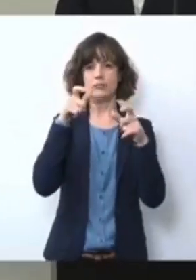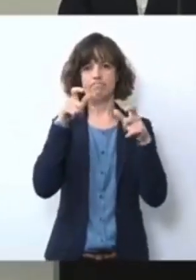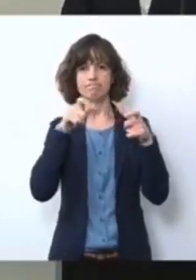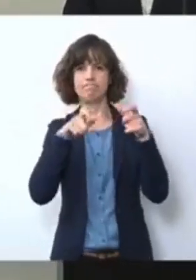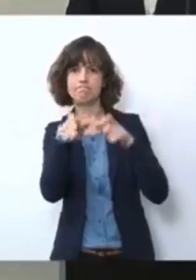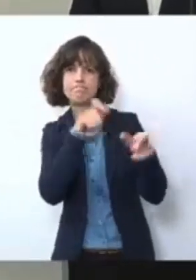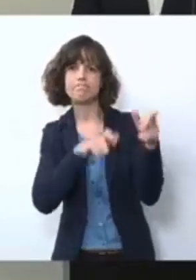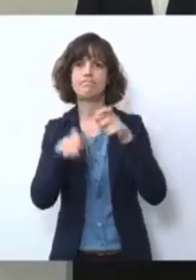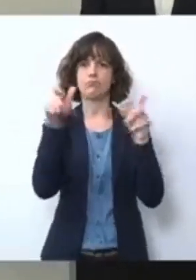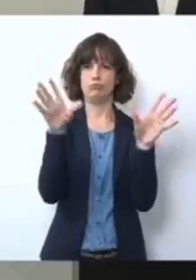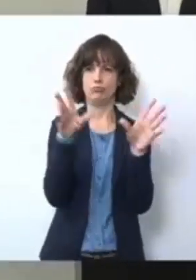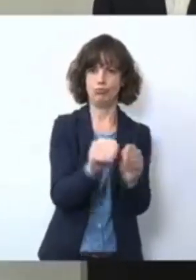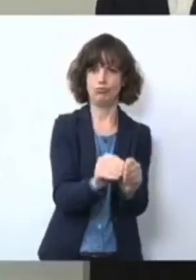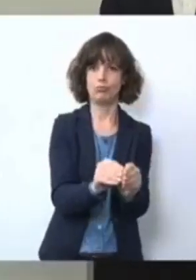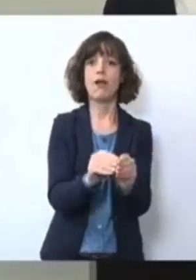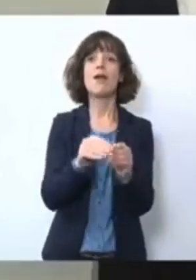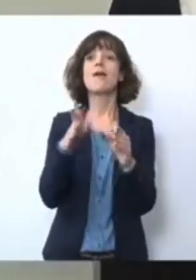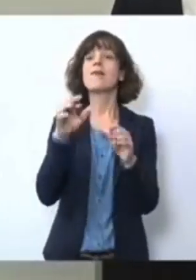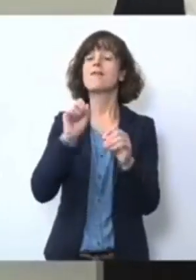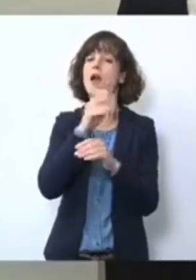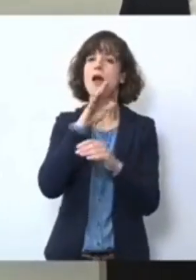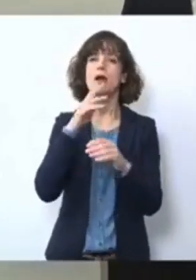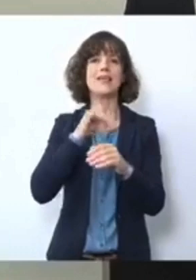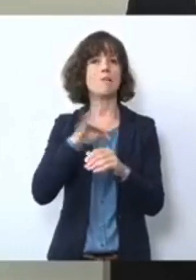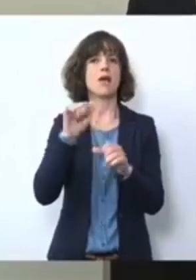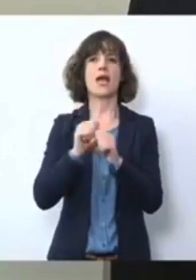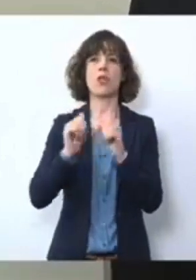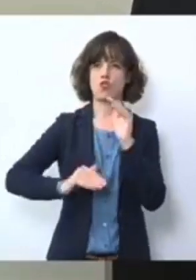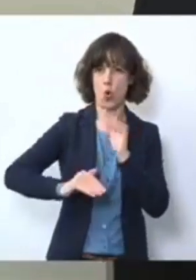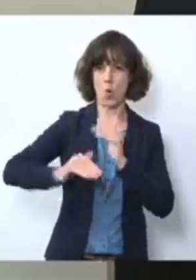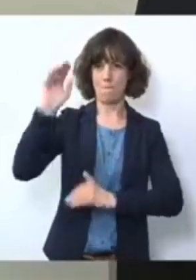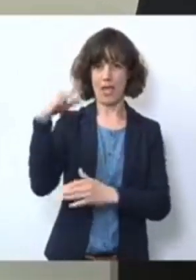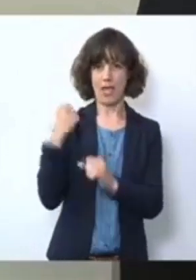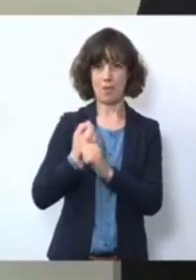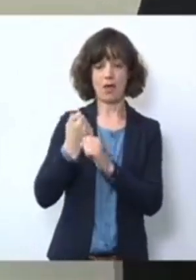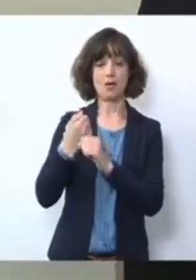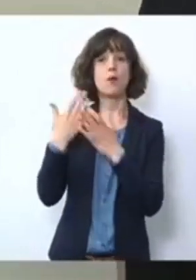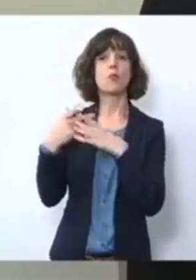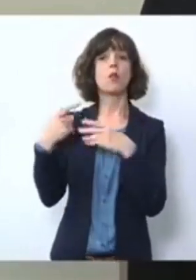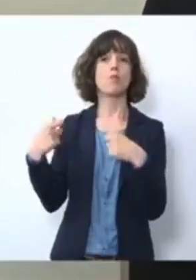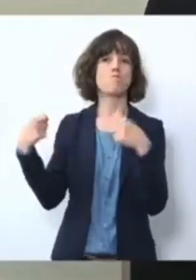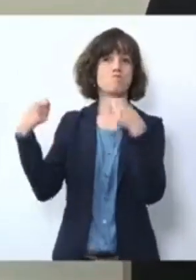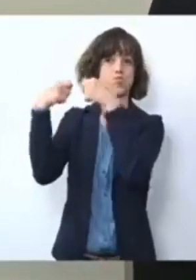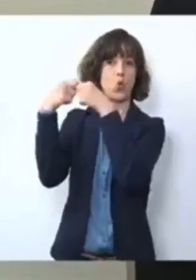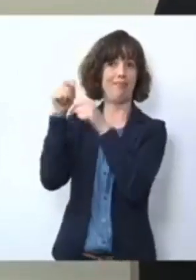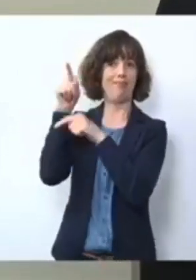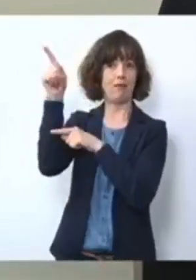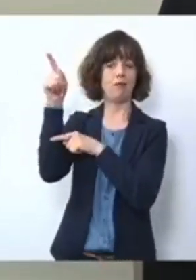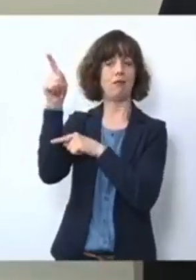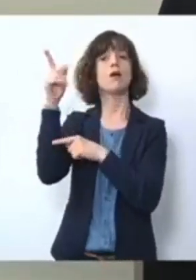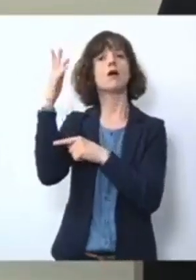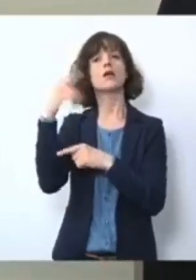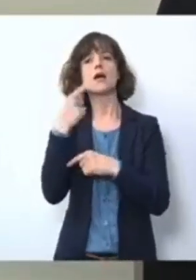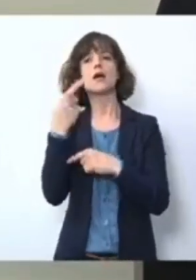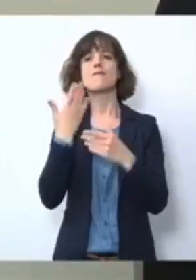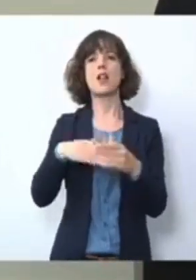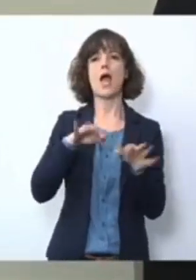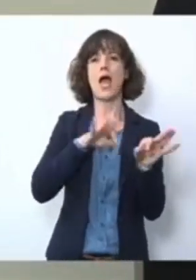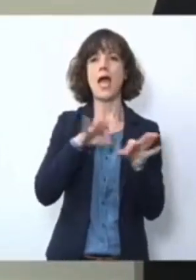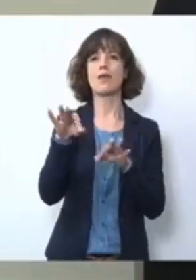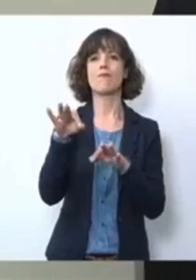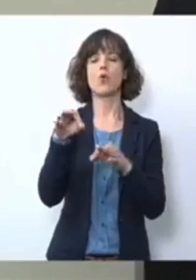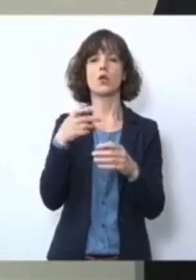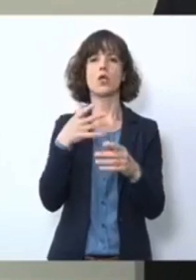geht da grundsätzlich noch mehr. Die vom Bund angekündigte Tracing-App könnte sehr dabei helfen, auch die